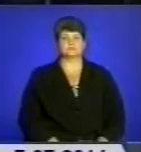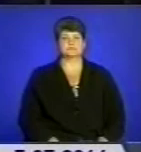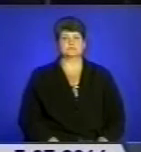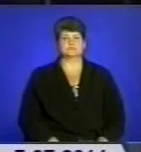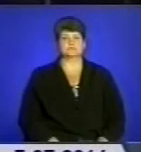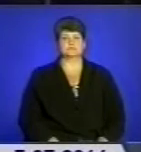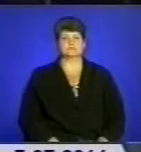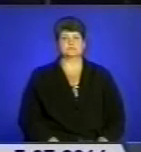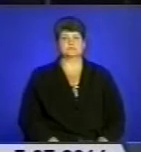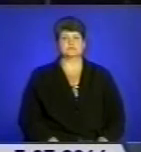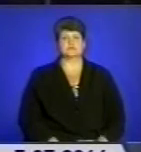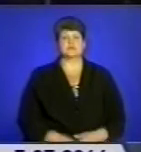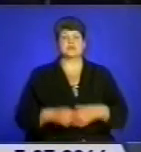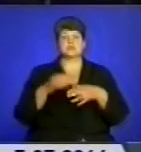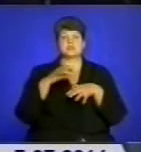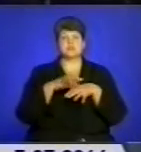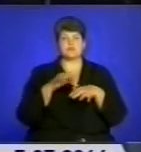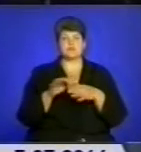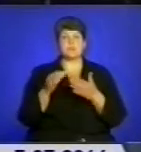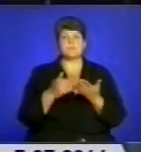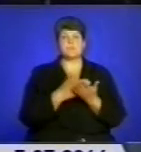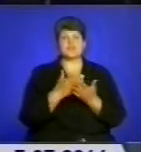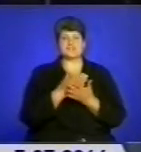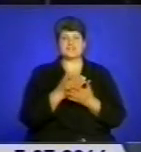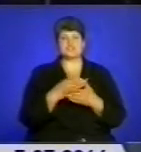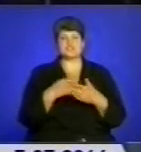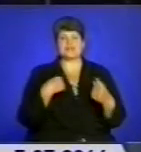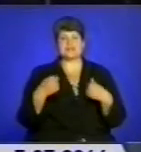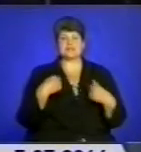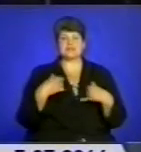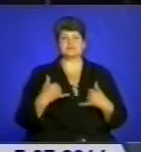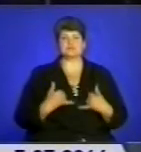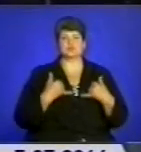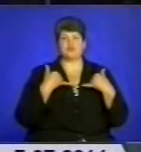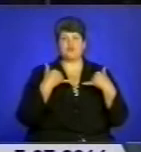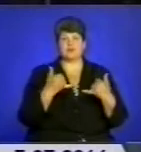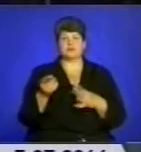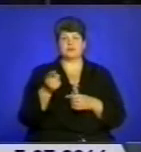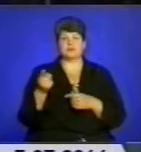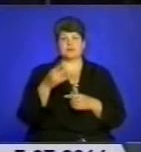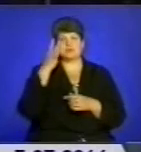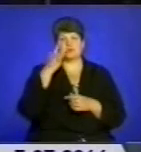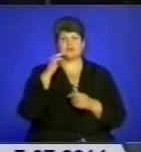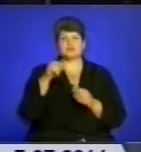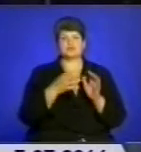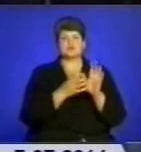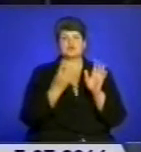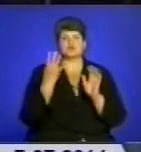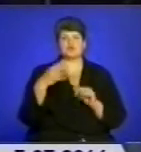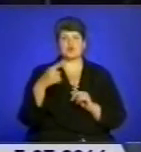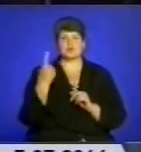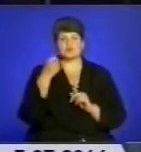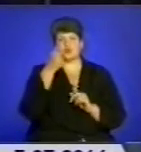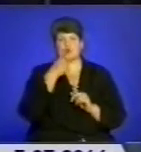Жертв політичних репресій сталінського режиму вшанували у Тернополі. Влітку 1941 року у міській